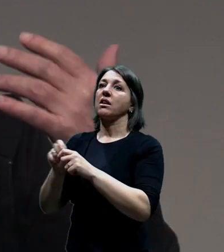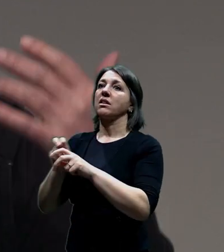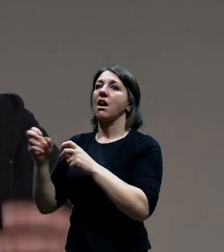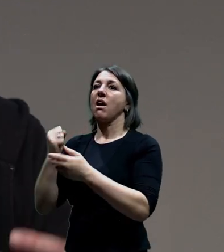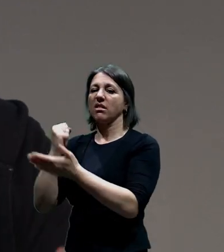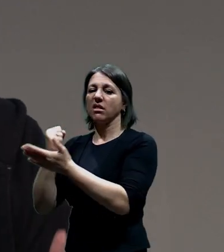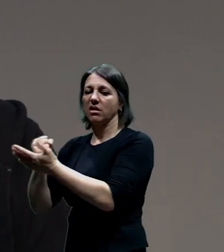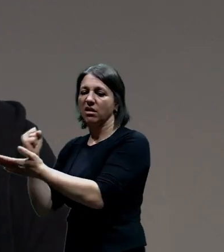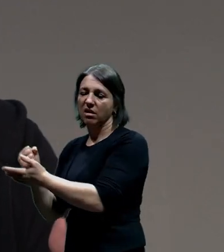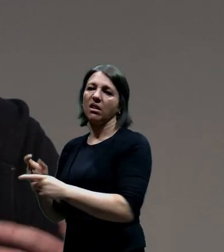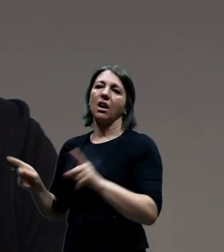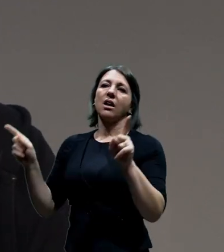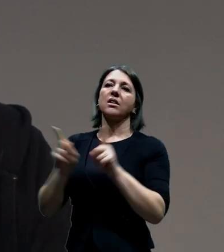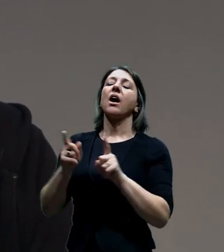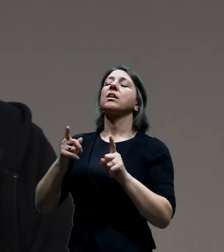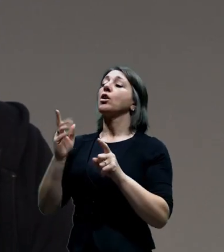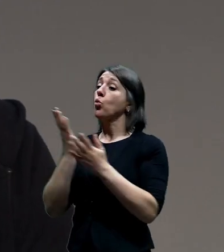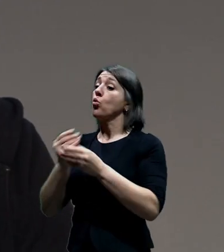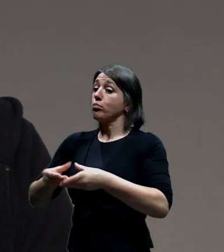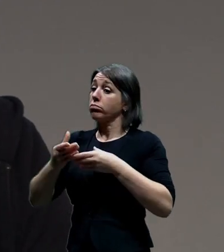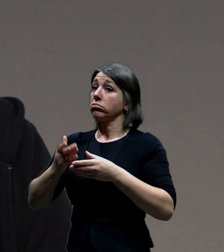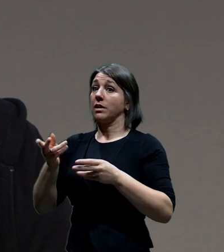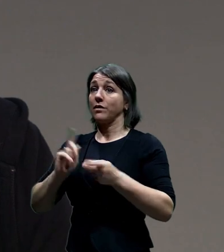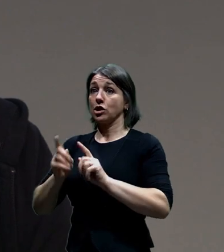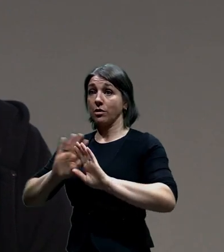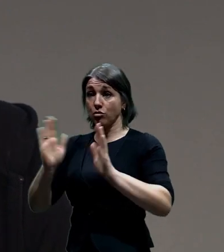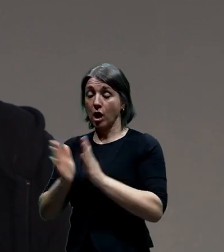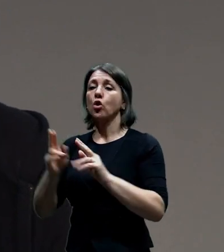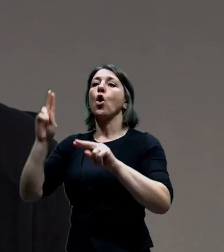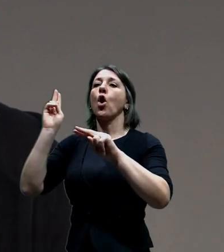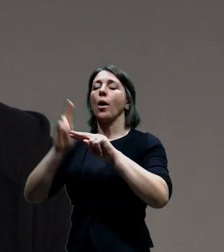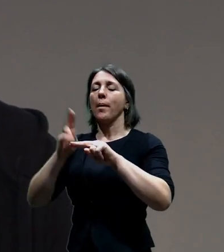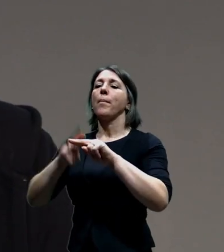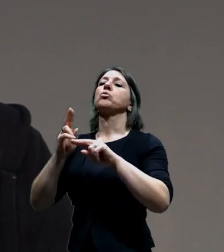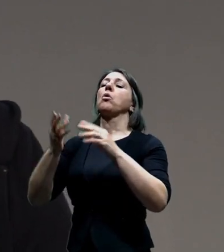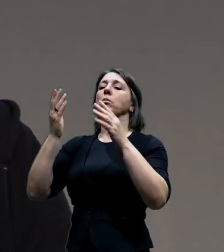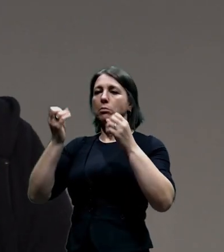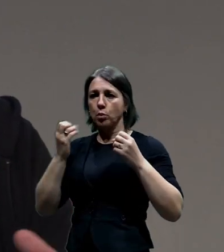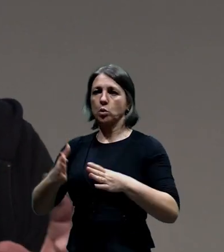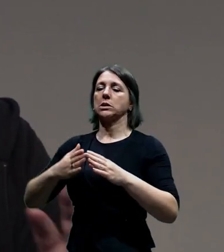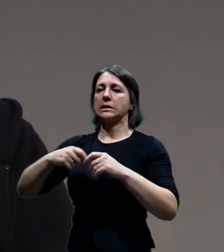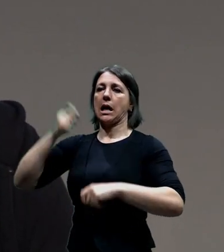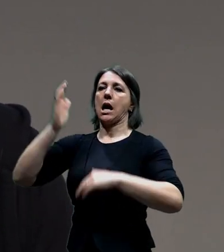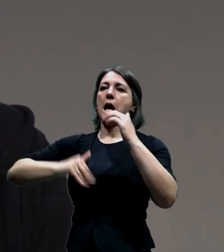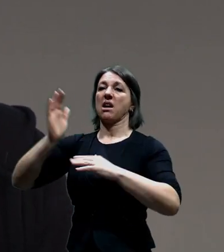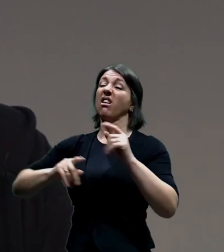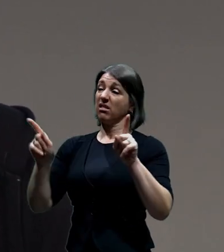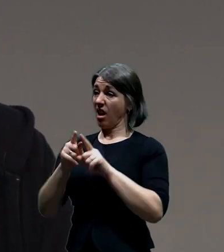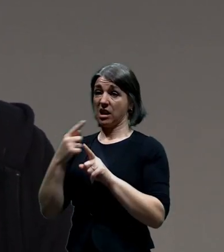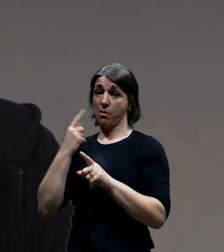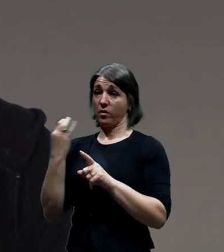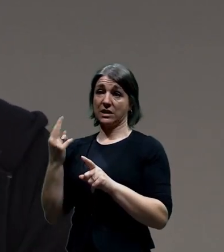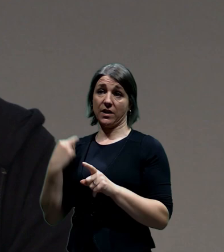realitu spuštění stavby až tehdy. A potom si říká taky, kolik to stojí peněz. Že vlastně tady se mluví o tom, že třeba